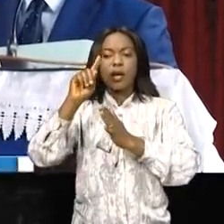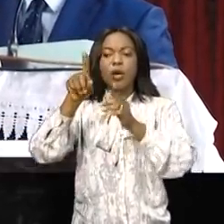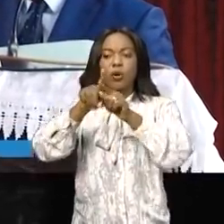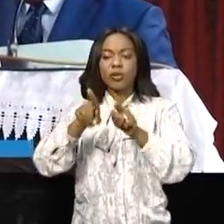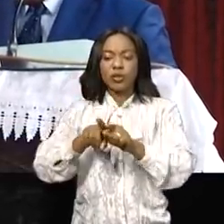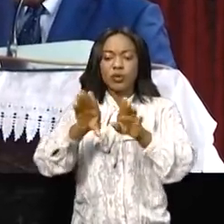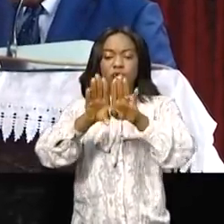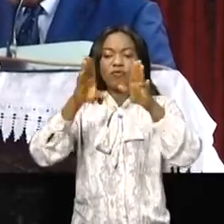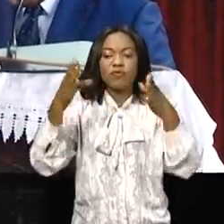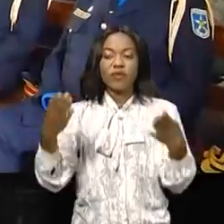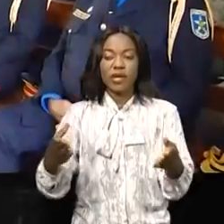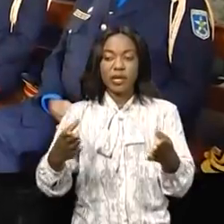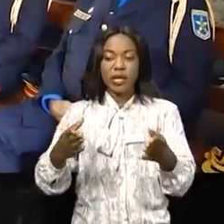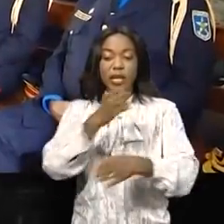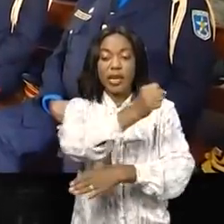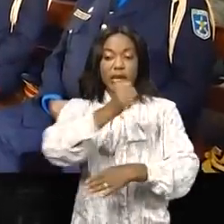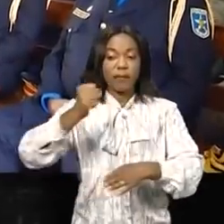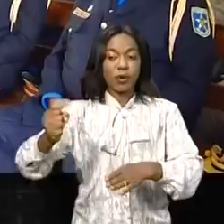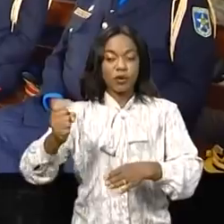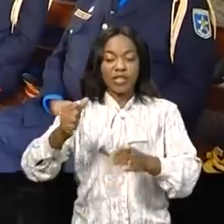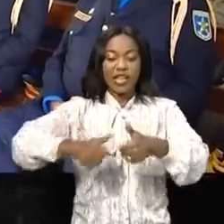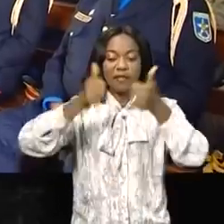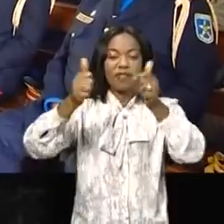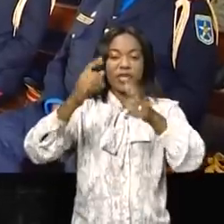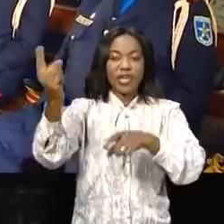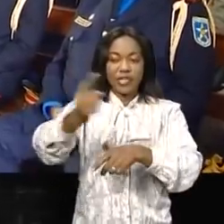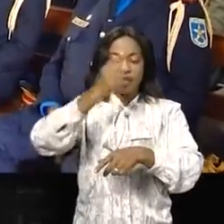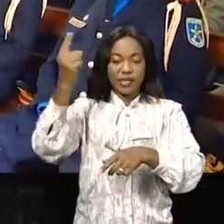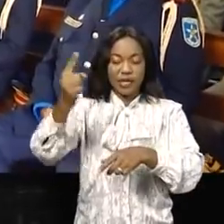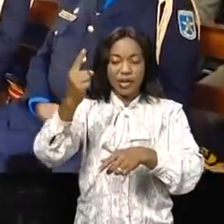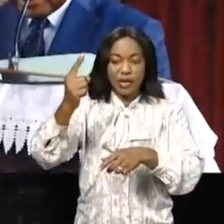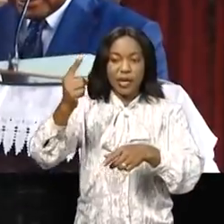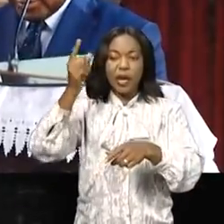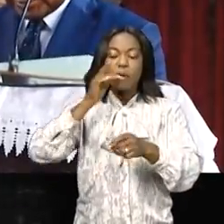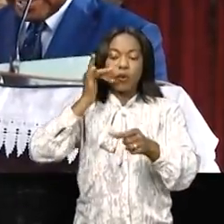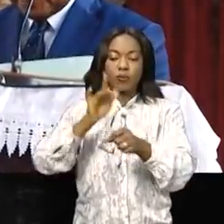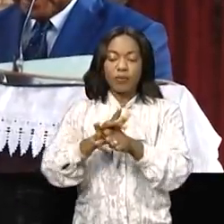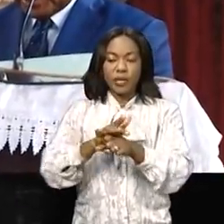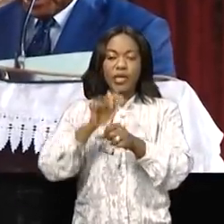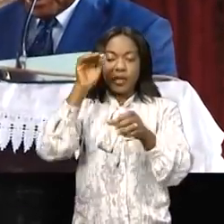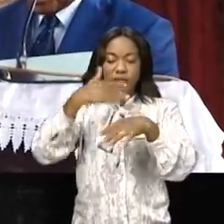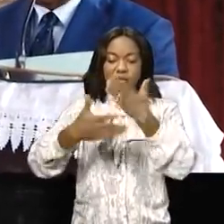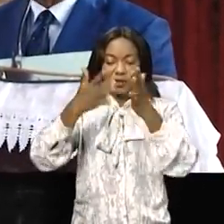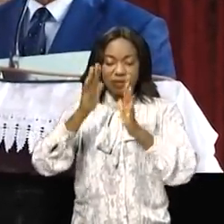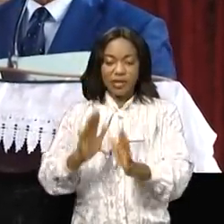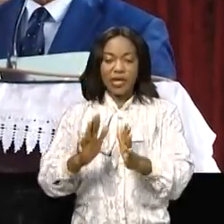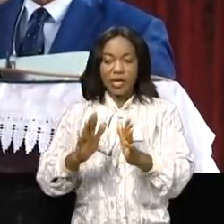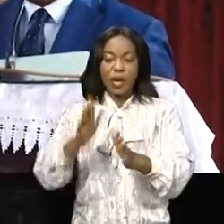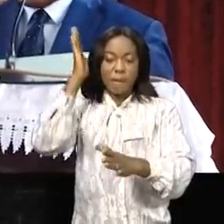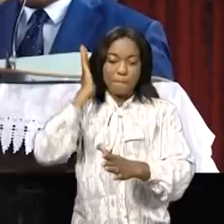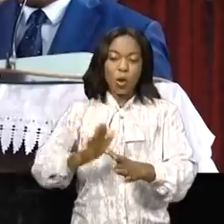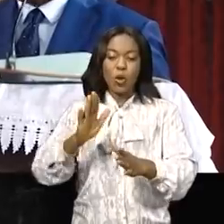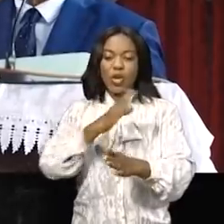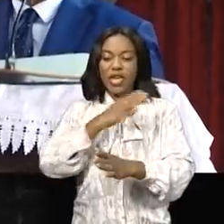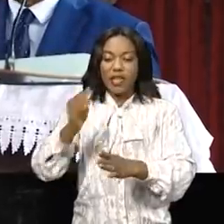couvertes les portes de la vie éternelle promise aux serviteurs bons